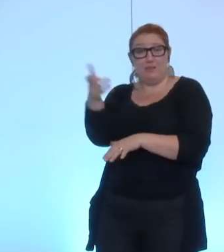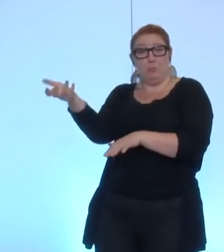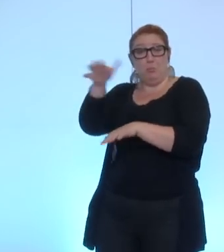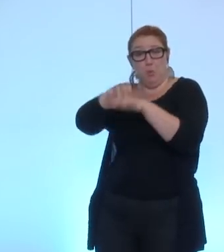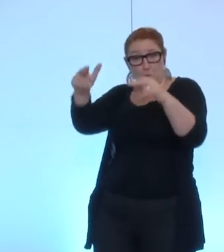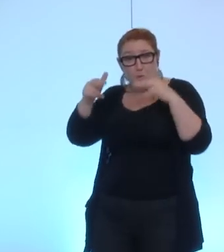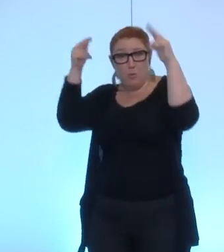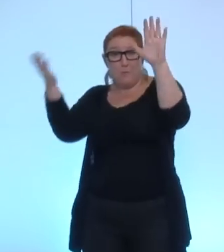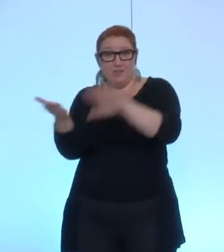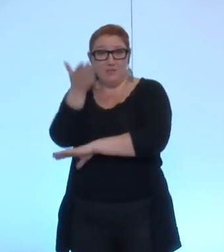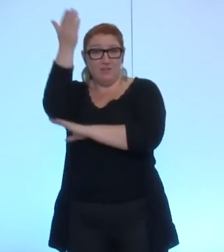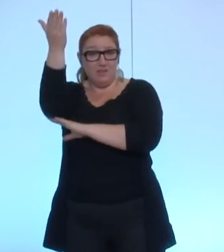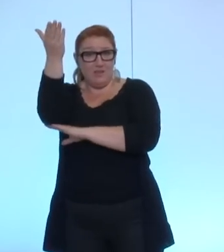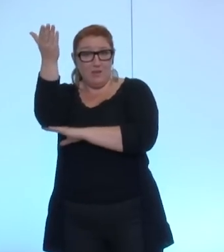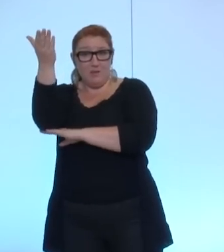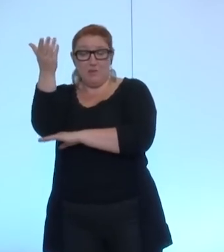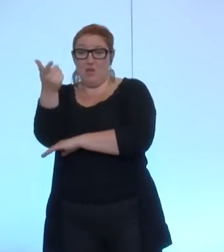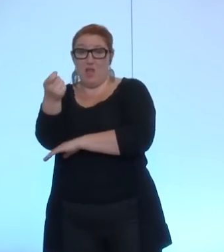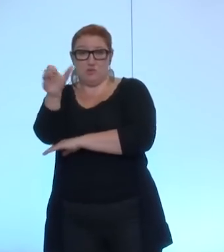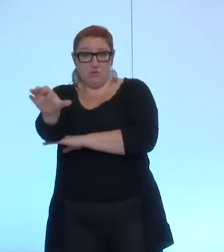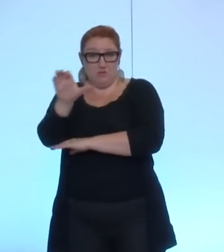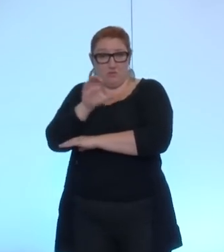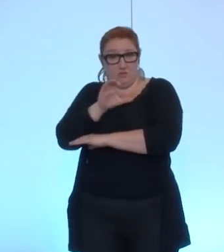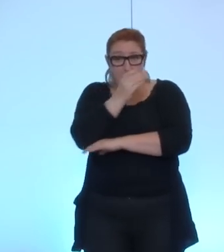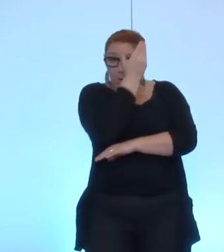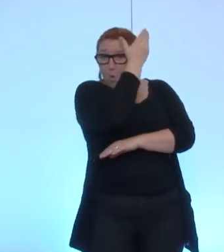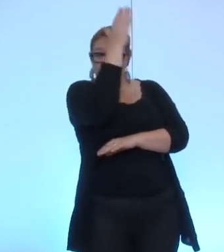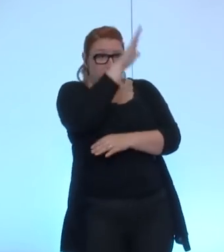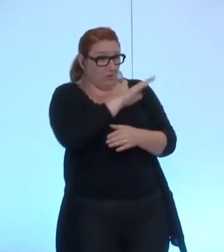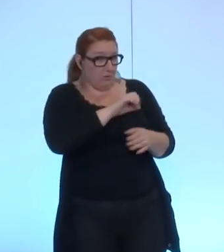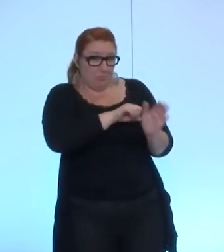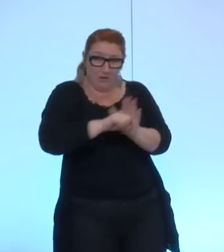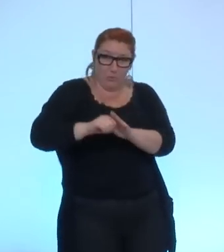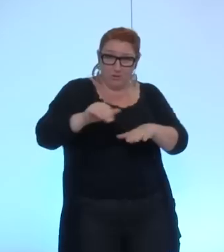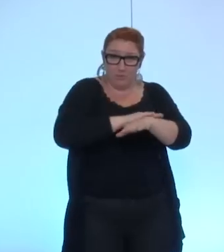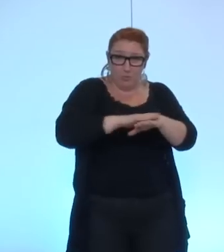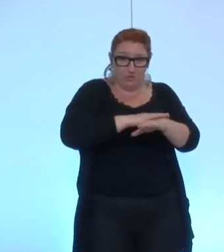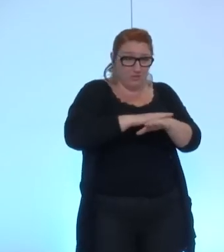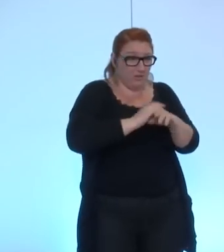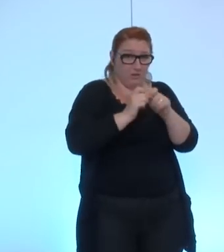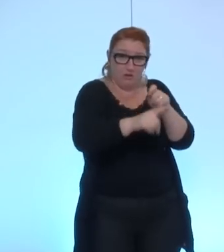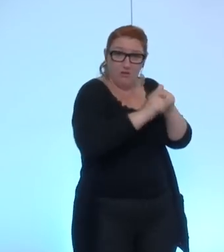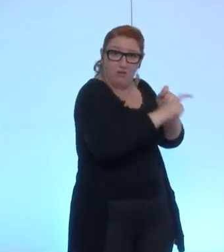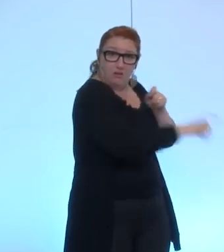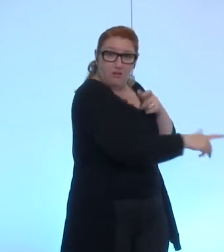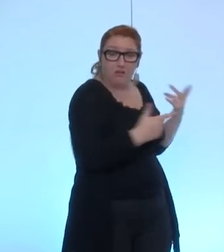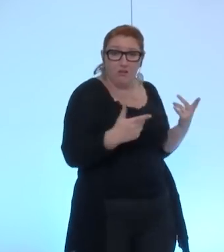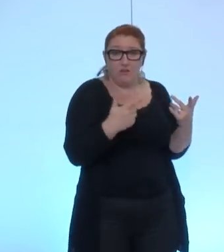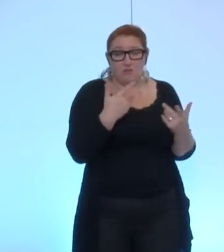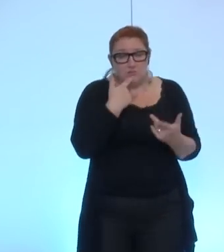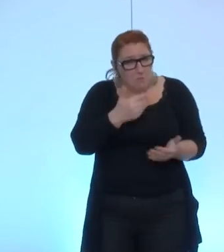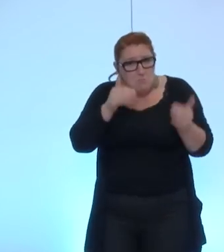porterons désormais sur d'autres priorités politiques au niveau de la municipalité, ce qui ne nous empêchera pas de défendre